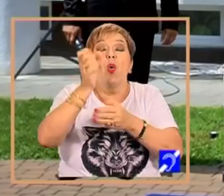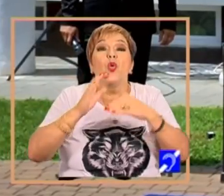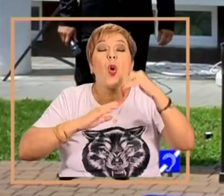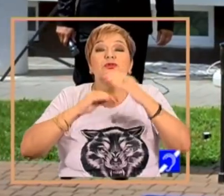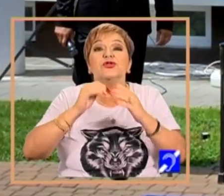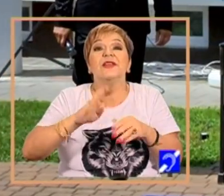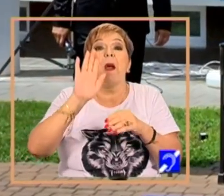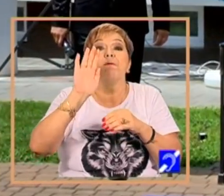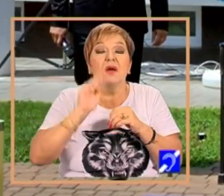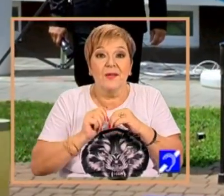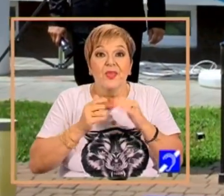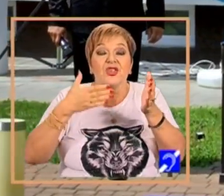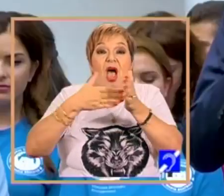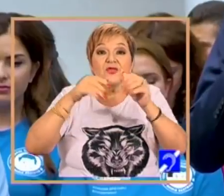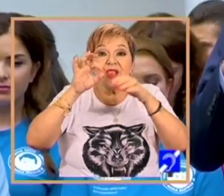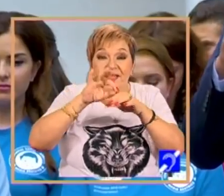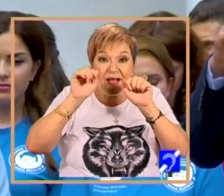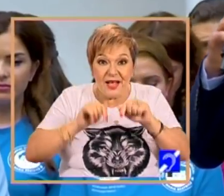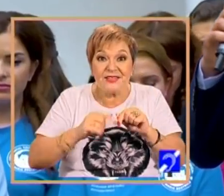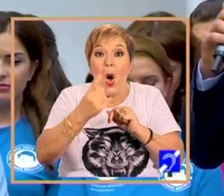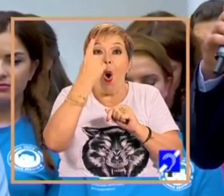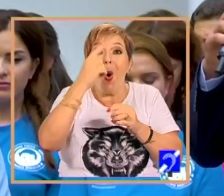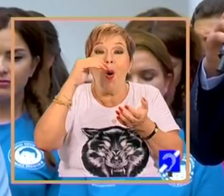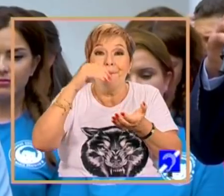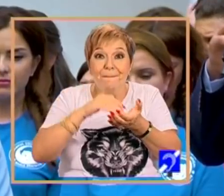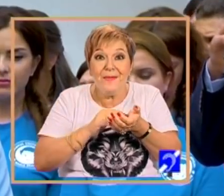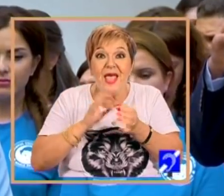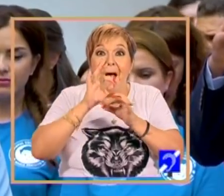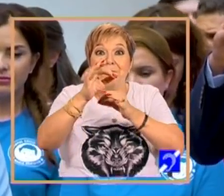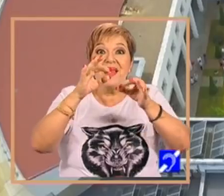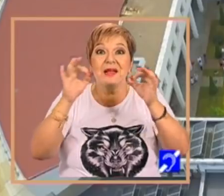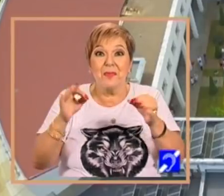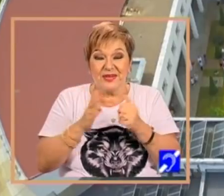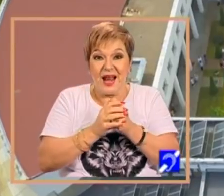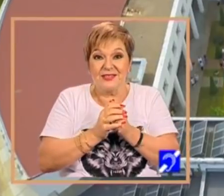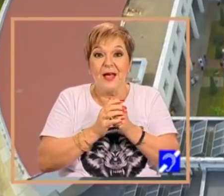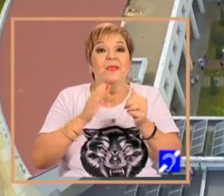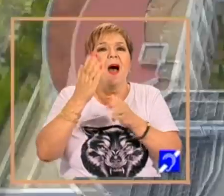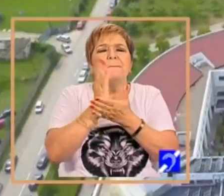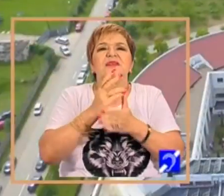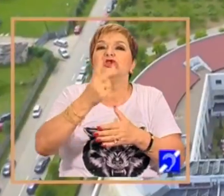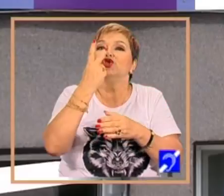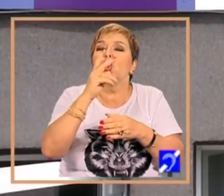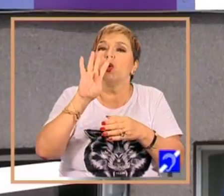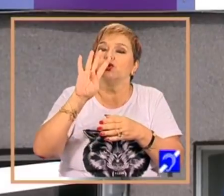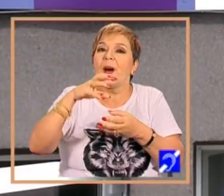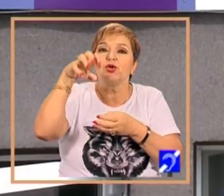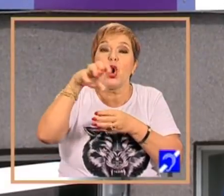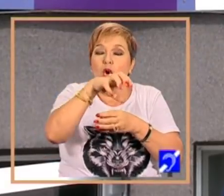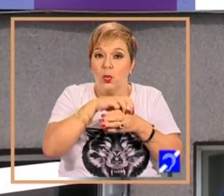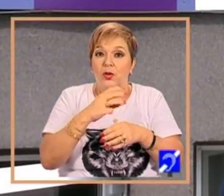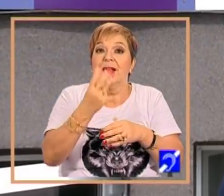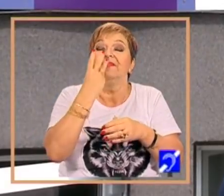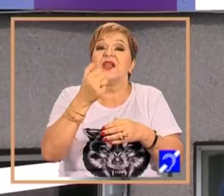Maria Beatriz a ajuns la această dată să aibă 1.000 metri pătrați de terapie, distribuită pe 24 de săli funcționale, 36